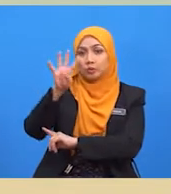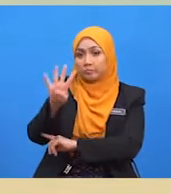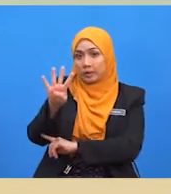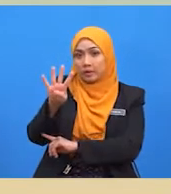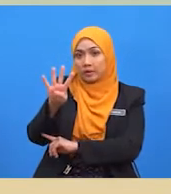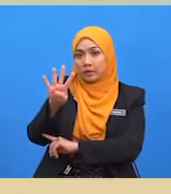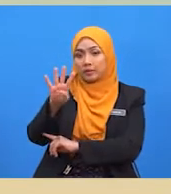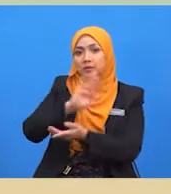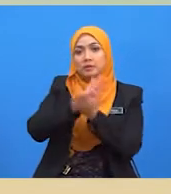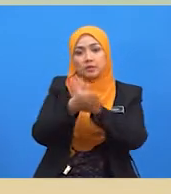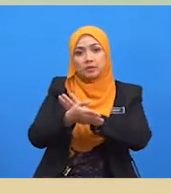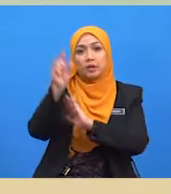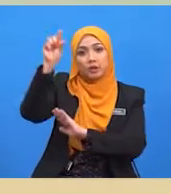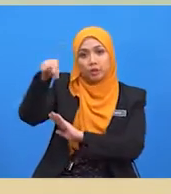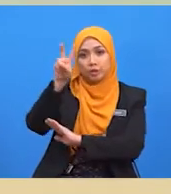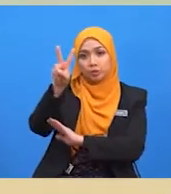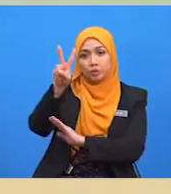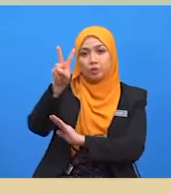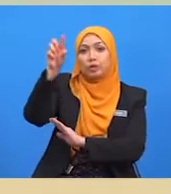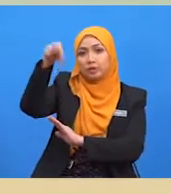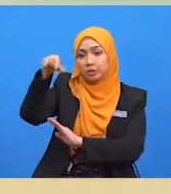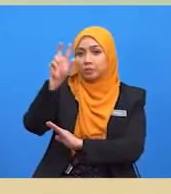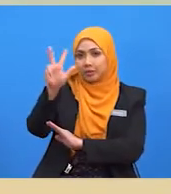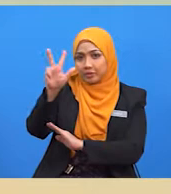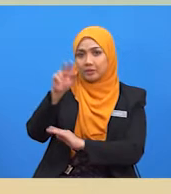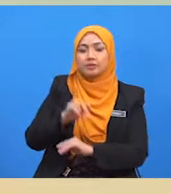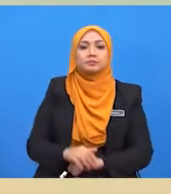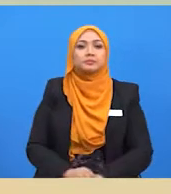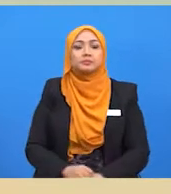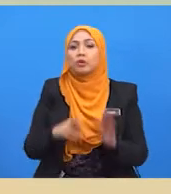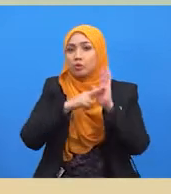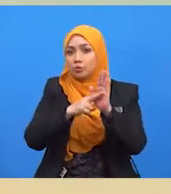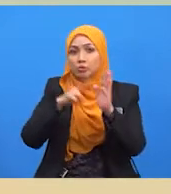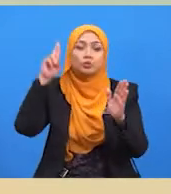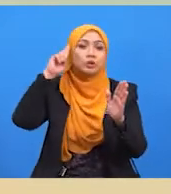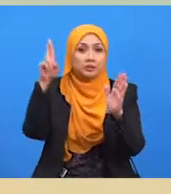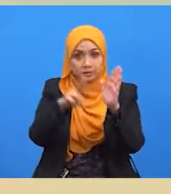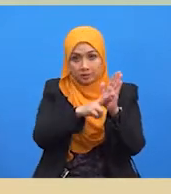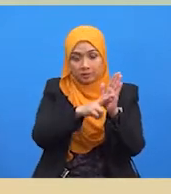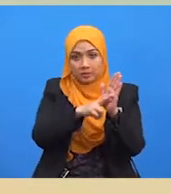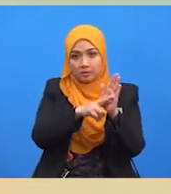menjadi Q2, Q3. Merujuk pada raja,